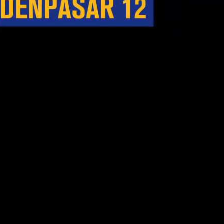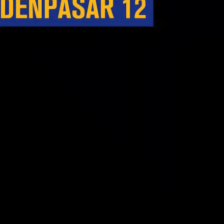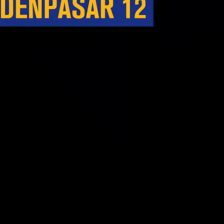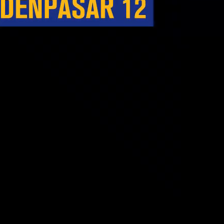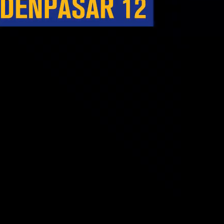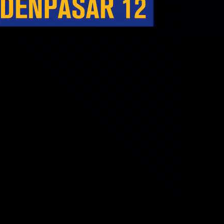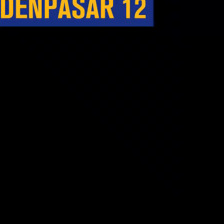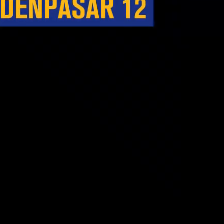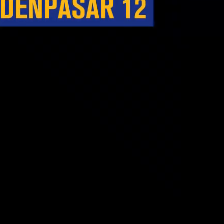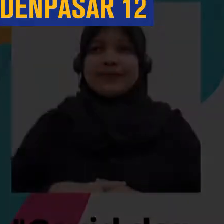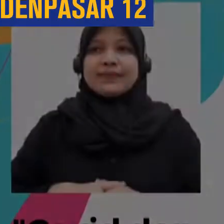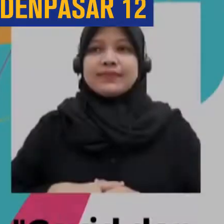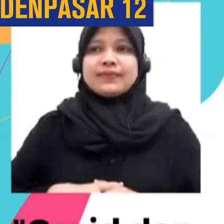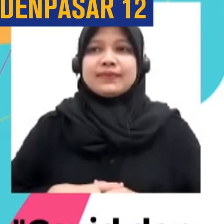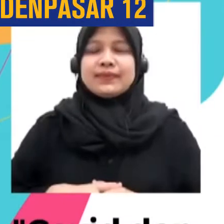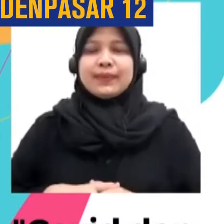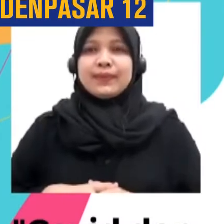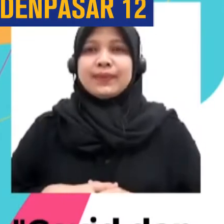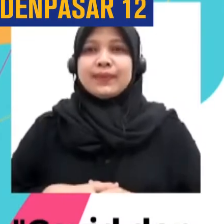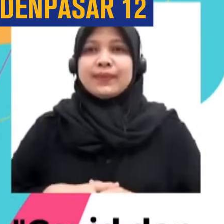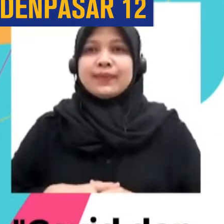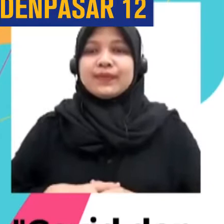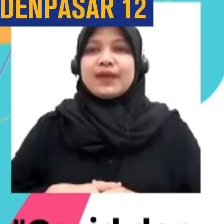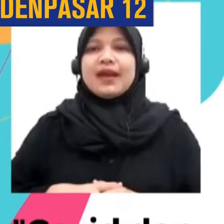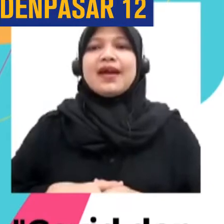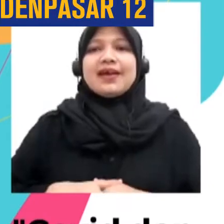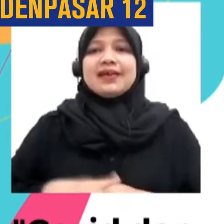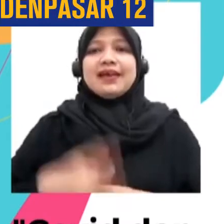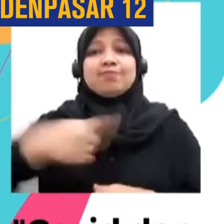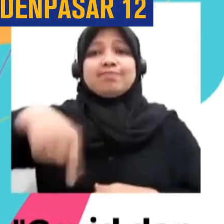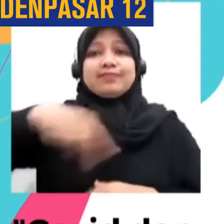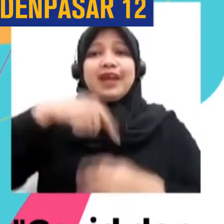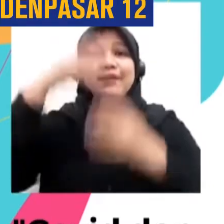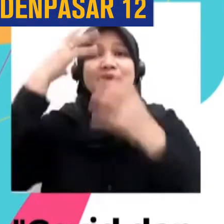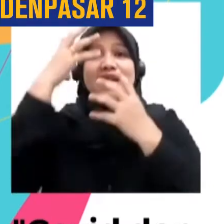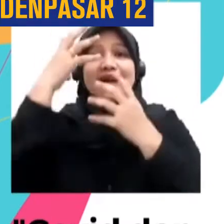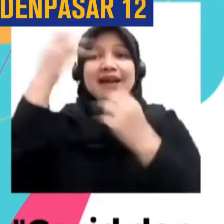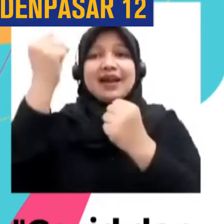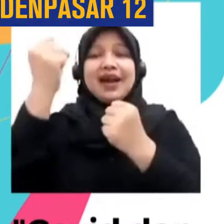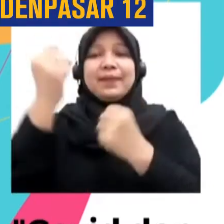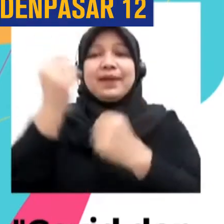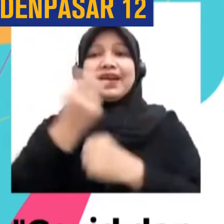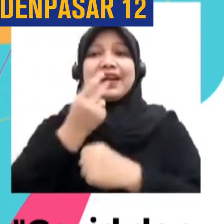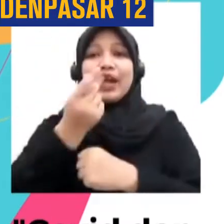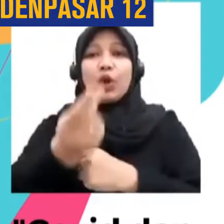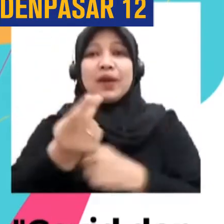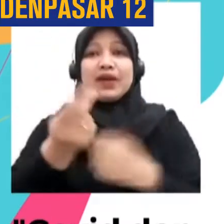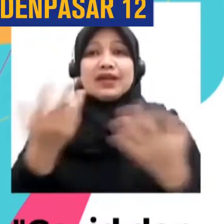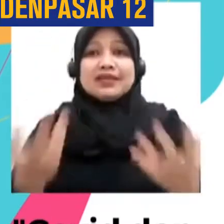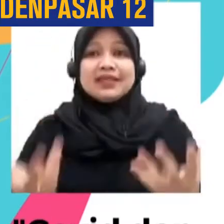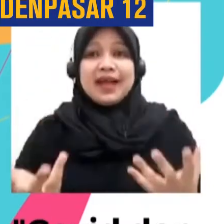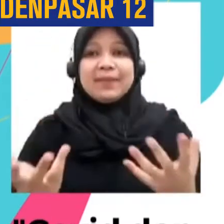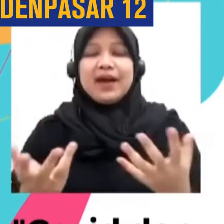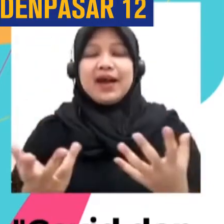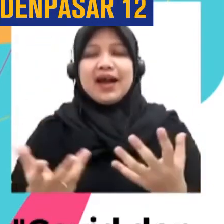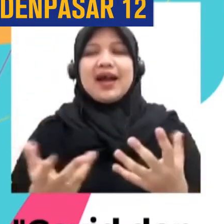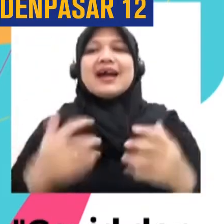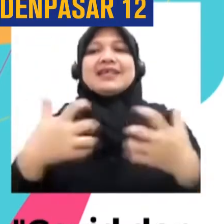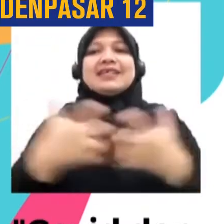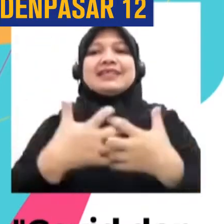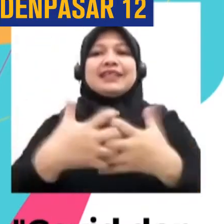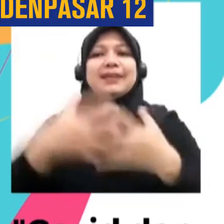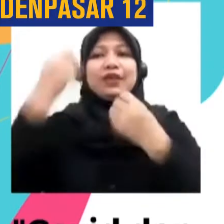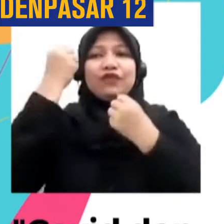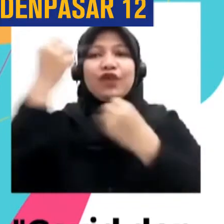baik Harapan kami ya Rekomendasi adalah Memperbaiki sistem informasi